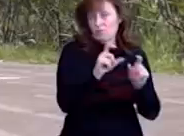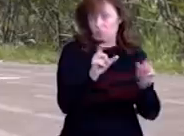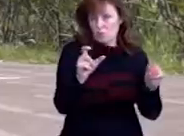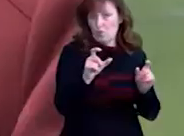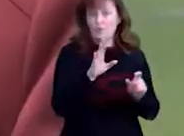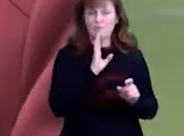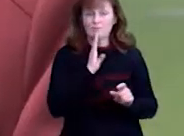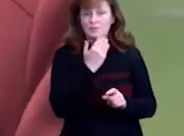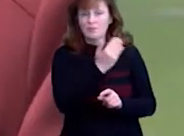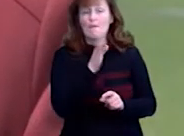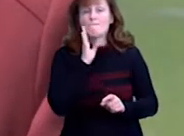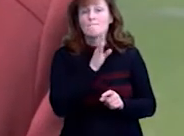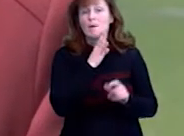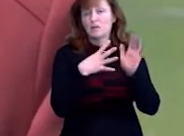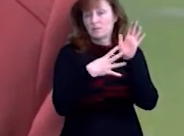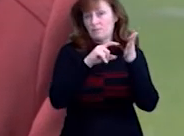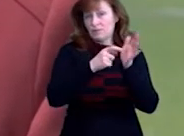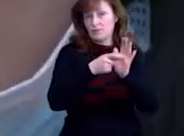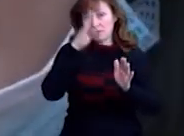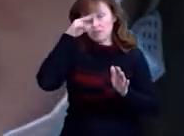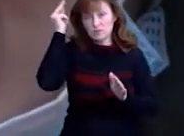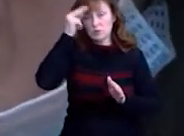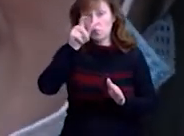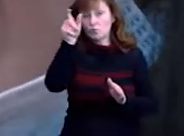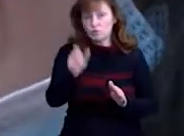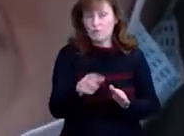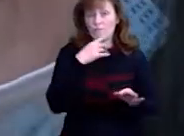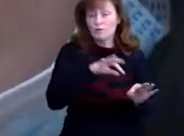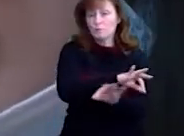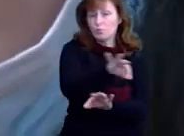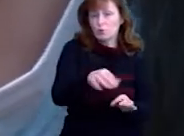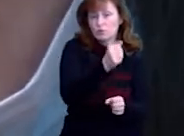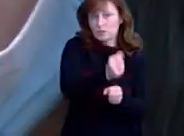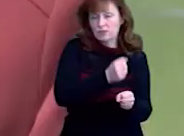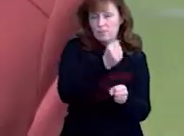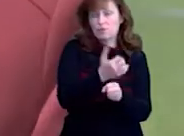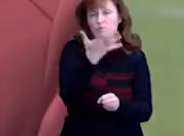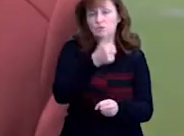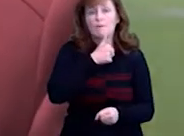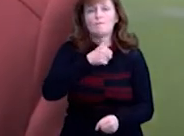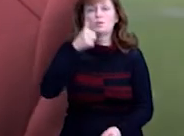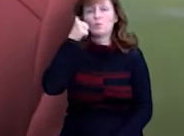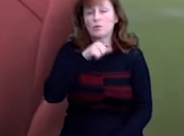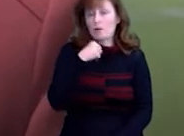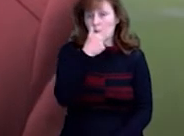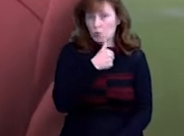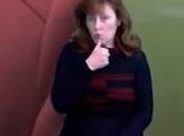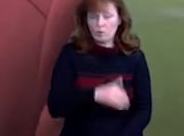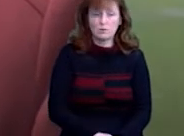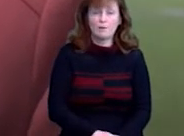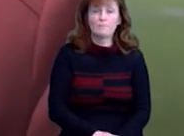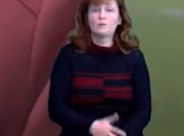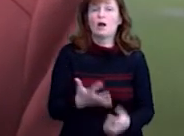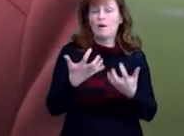'ятикласника, який навчався у 23-й школі, каже, проєкту розробляють ще з минулого року. Вбирається юридичний адрес,